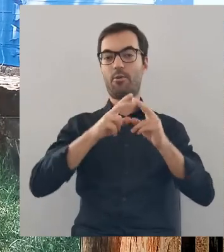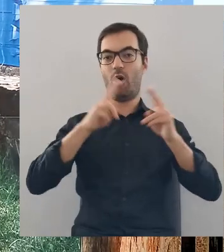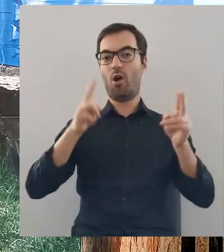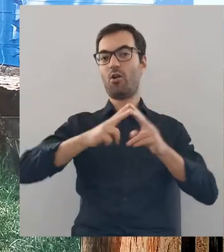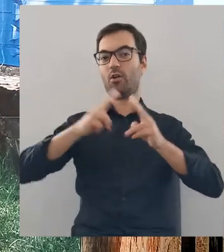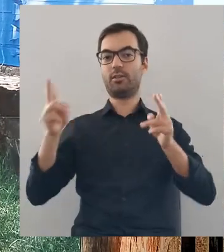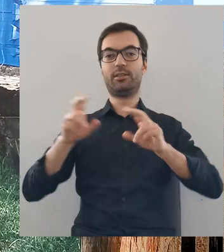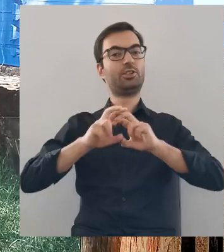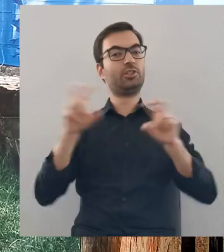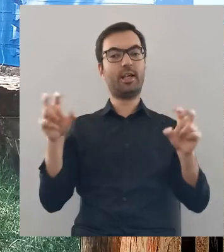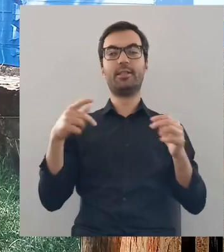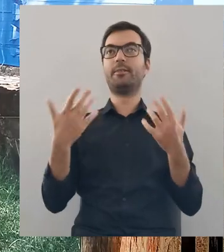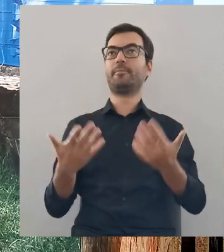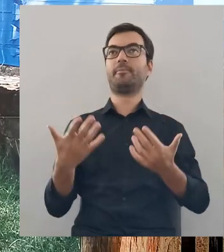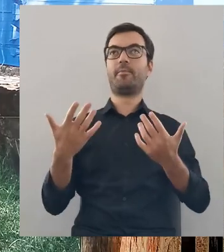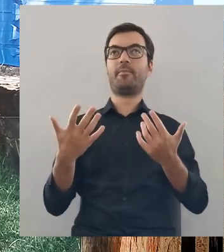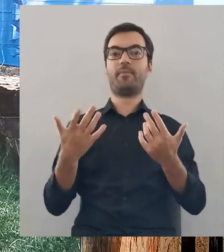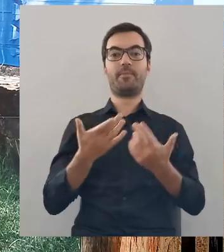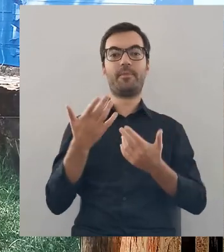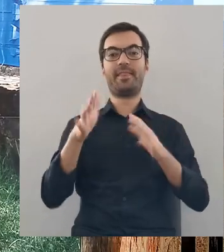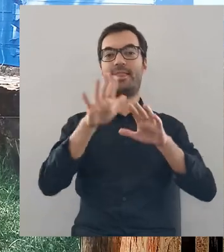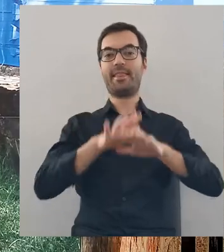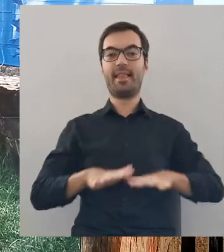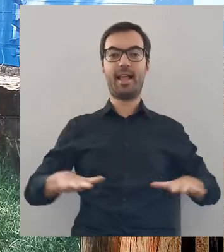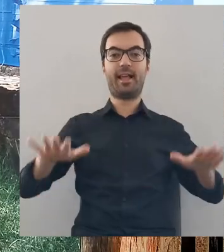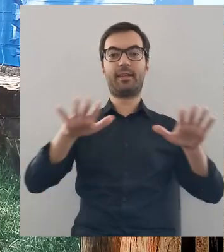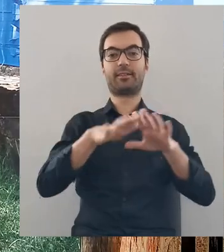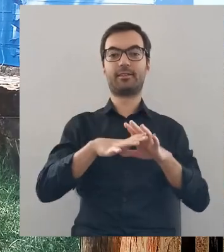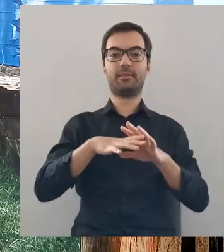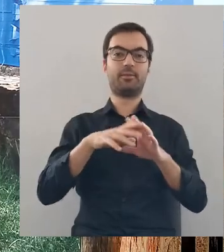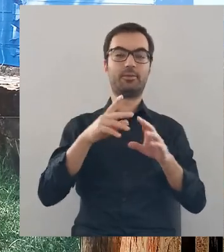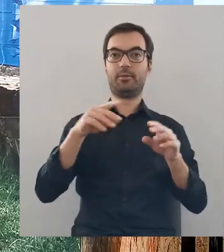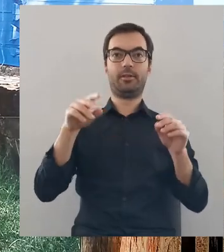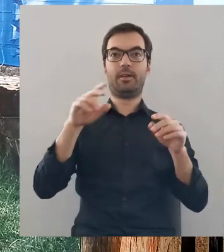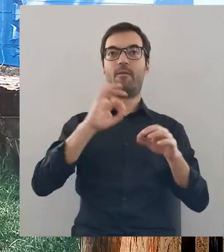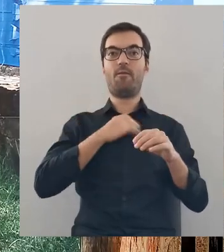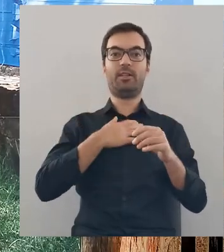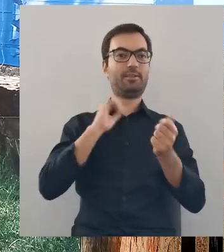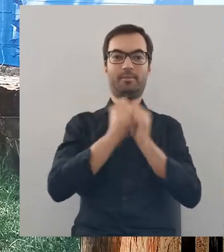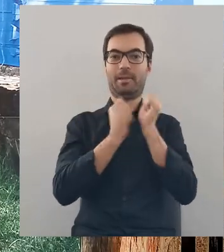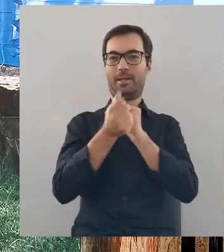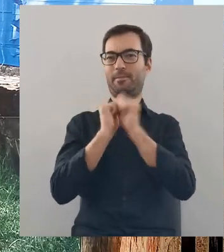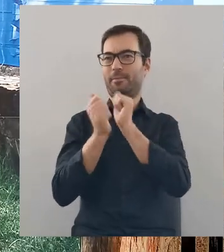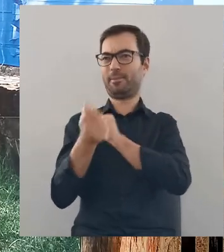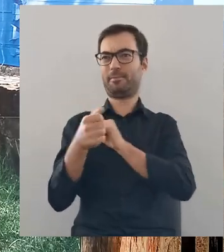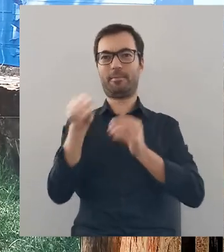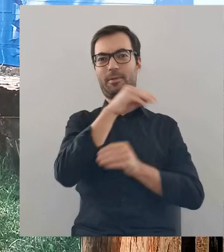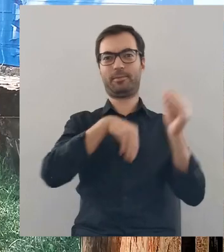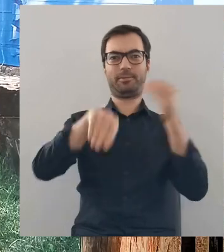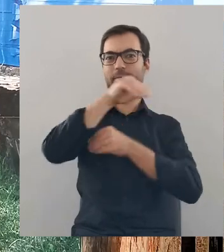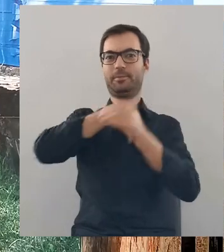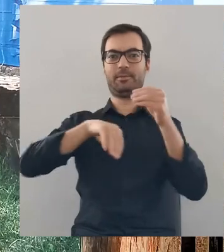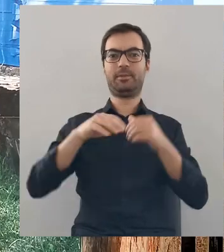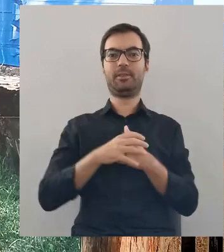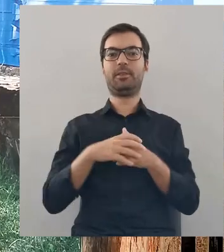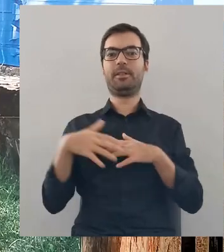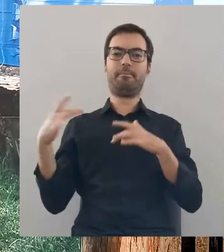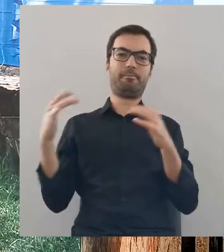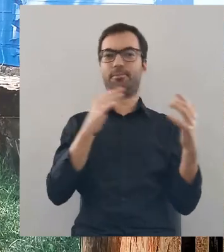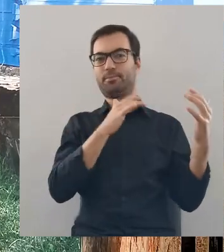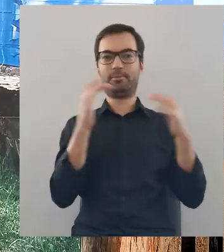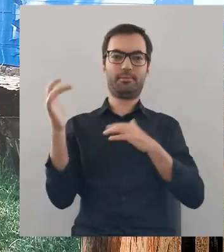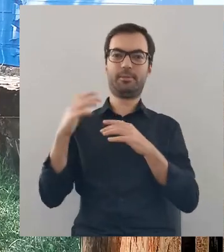to były czasy, kiedy te tereny, te ziemie przechodziły z rąk do rąk, dosłownie, bo